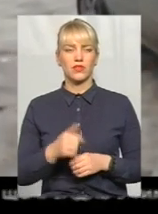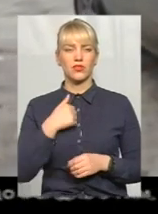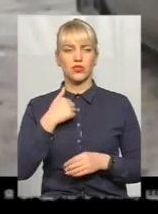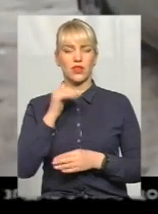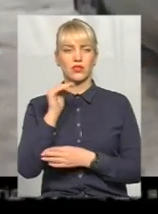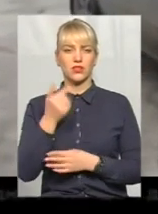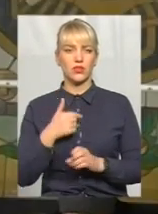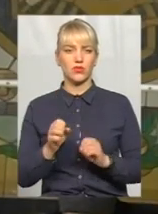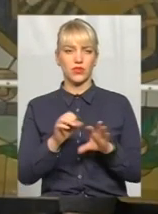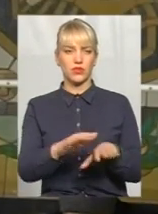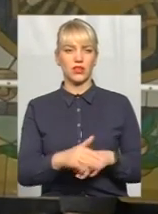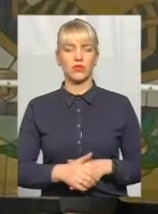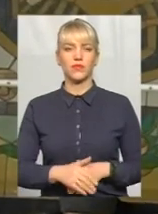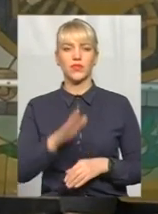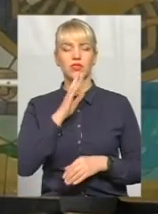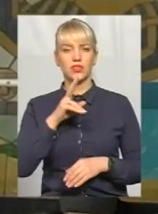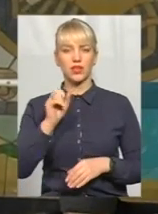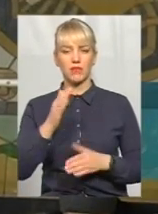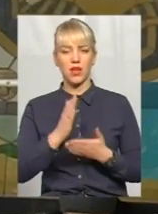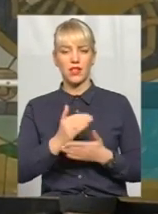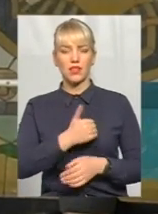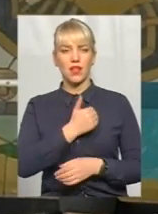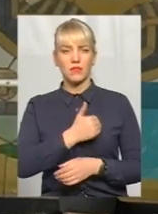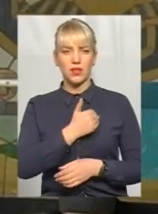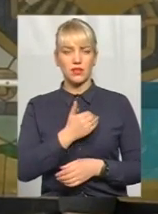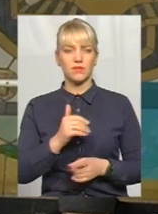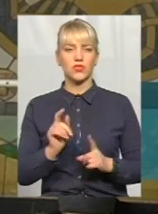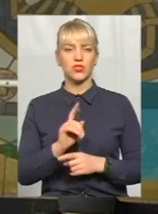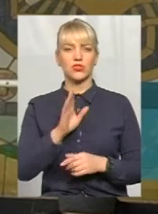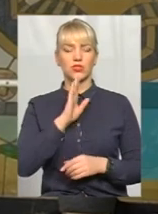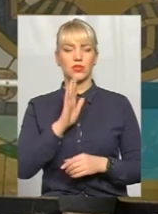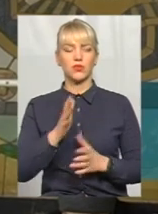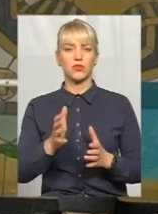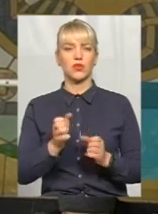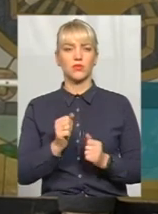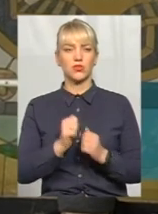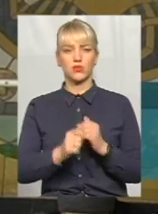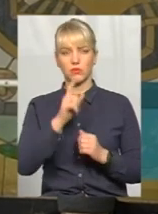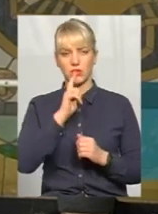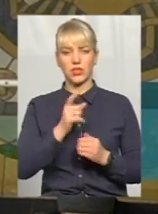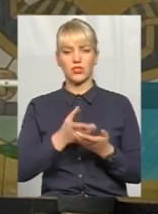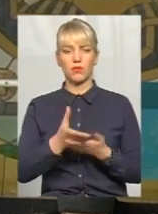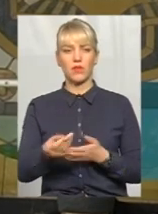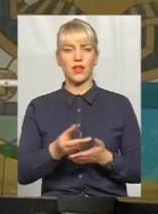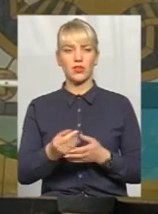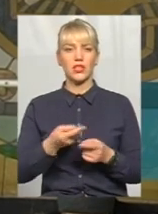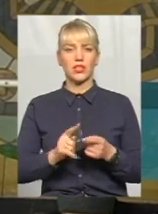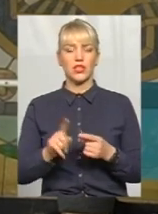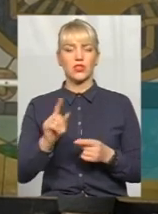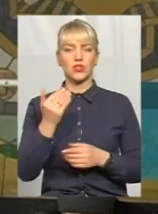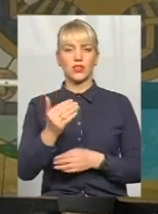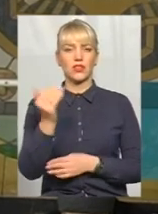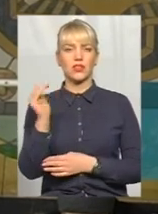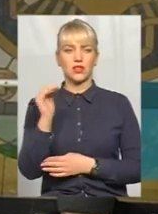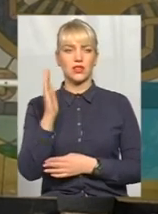її згідно. Жінка мала намір, що вона буде отримувати щомісячну плату за те, що її дитина буде